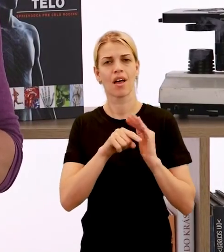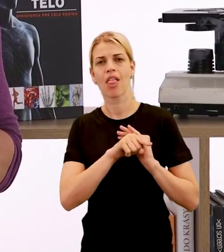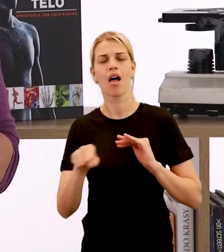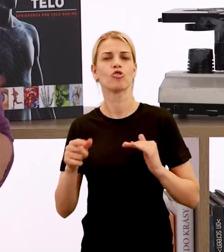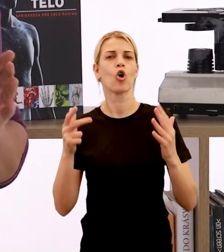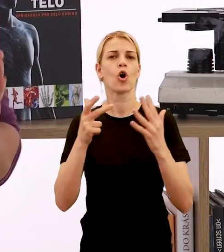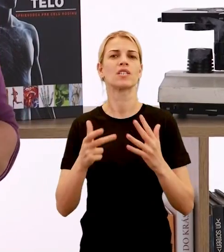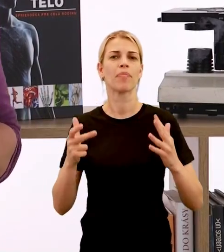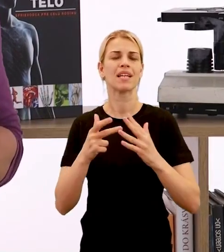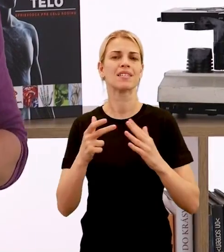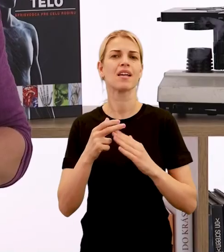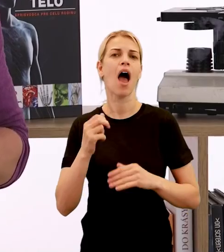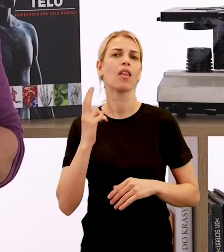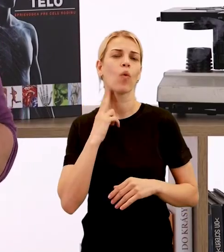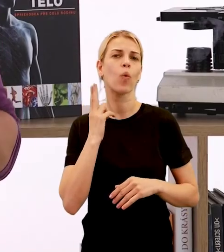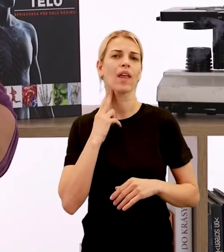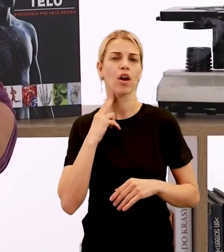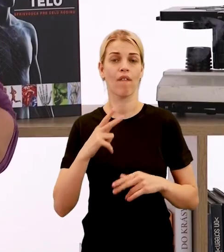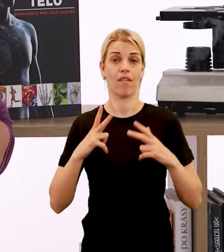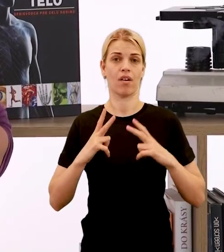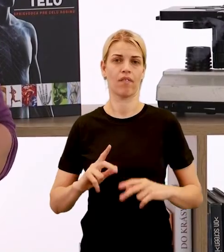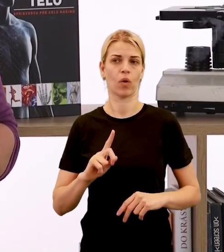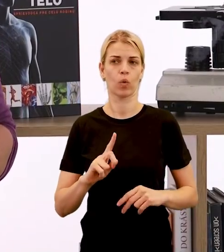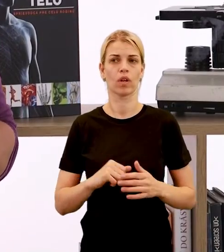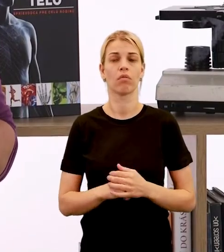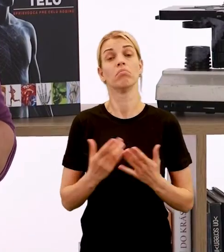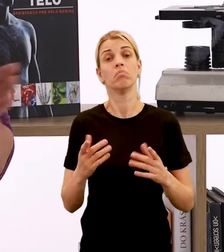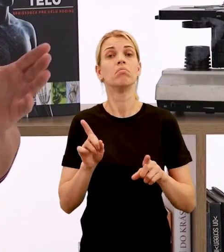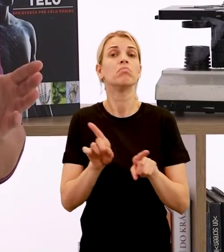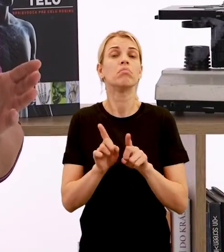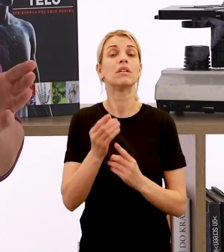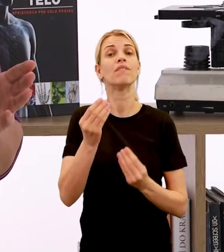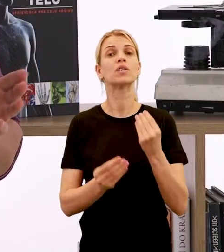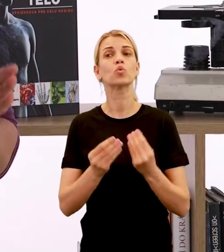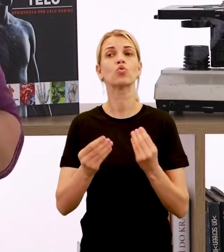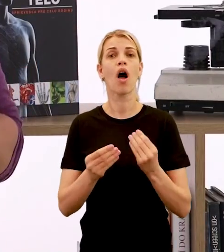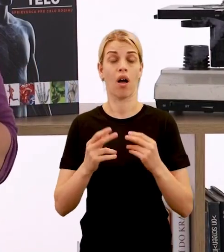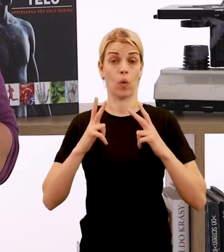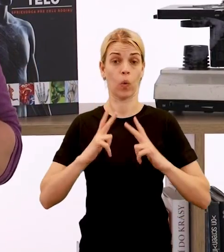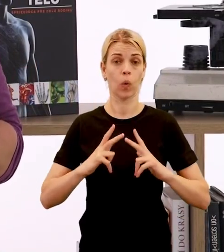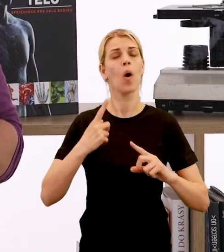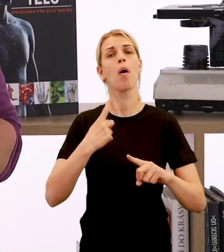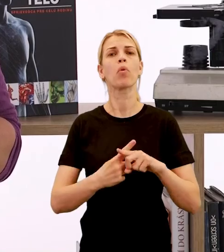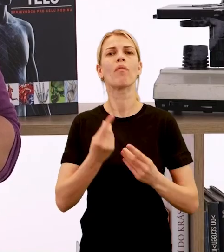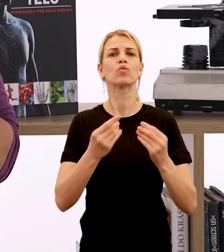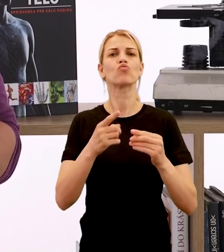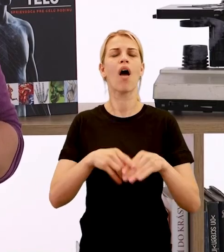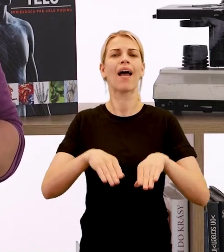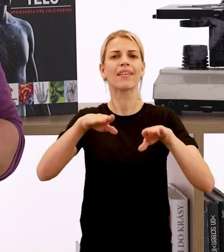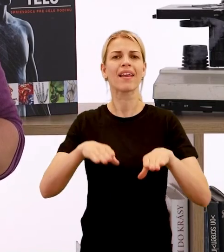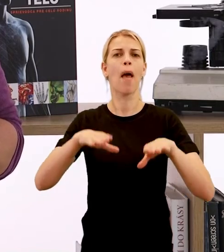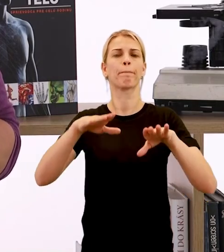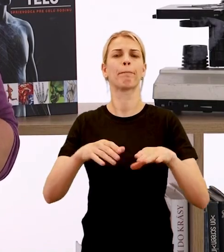v pokoji. Skúste ale vyskúšať, že k tomu pridáte zo pár drepov či klikov. Zistíte, že po